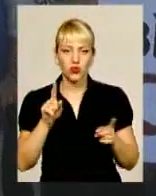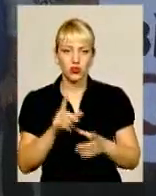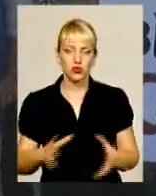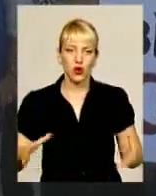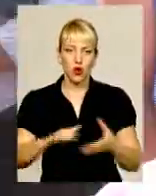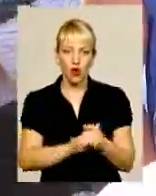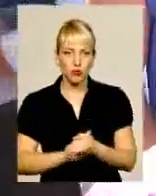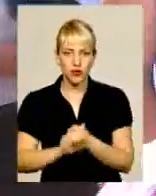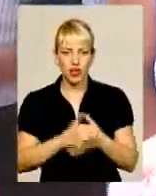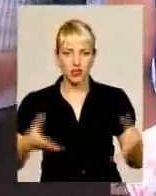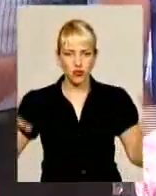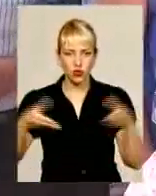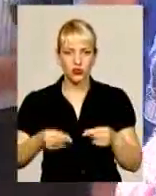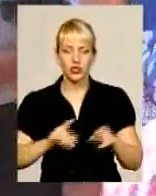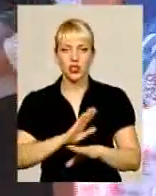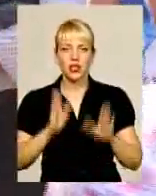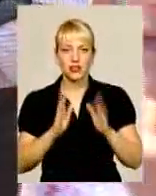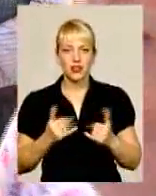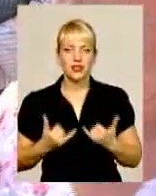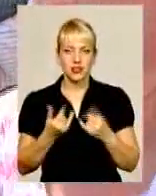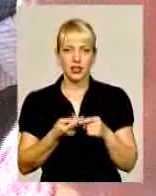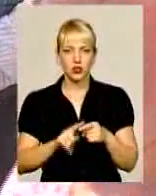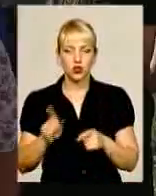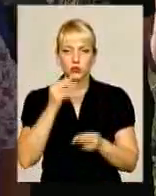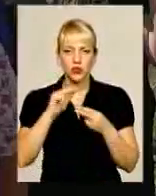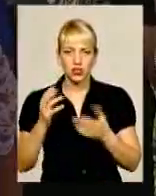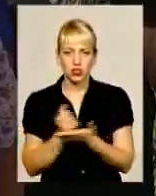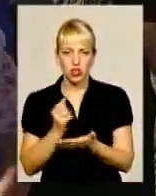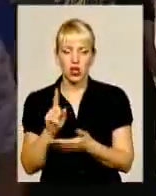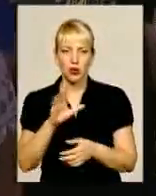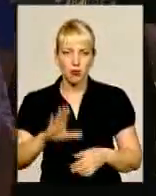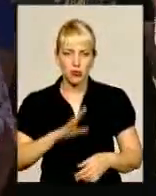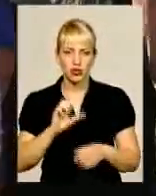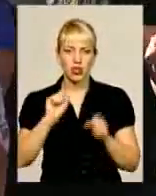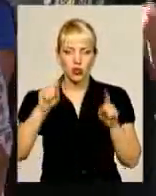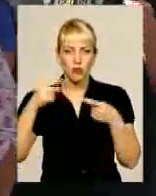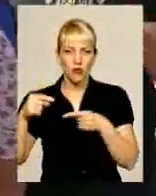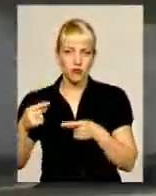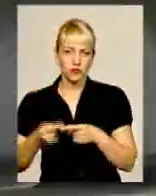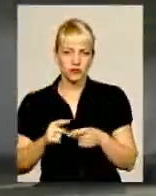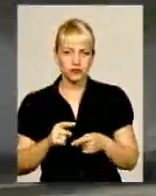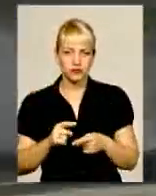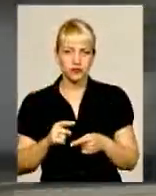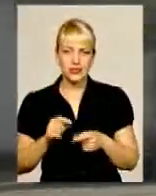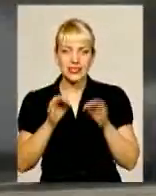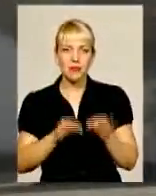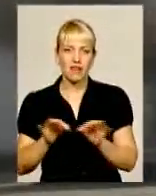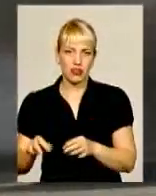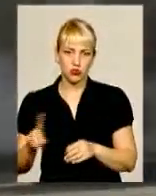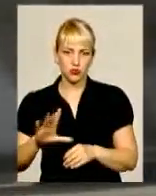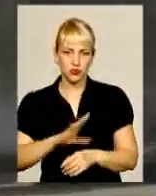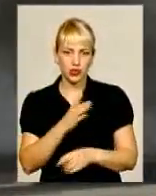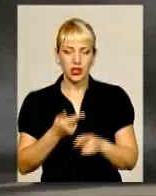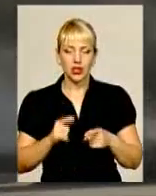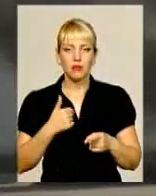об'єдналися в кооператив не тільки заради того, щоб краще заробляти, а й мати можливість спільно домагатися справедливості. Ми починали працювати з